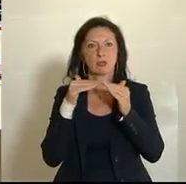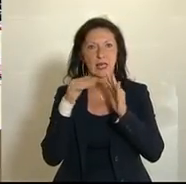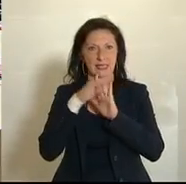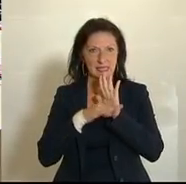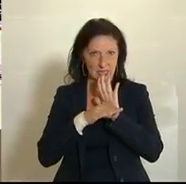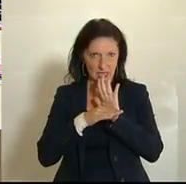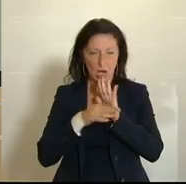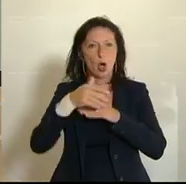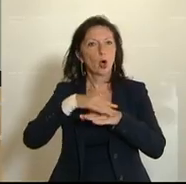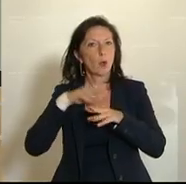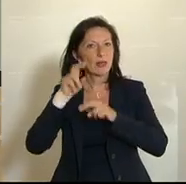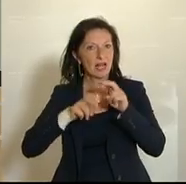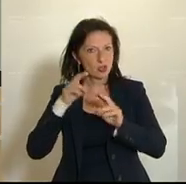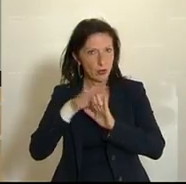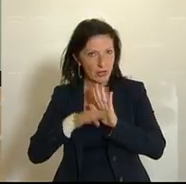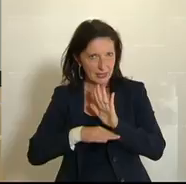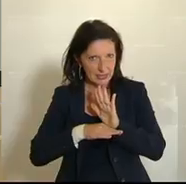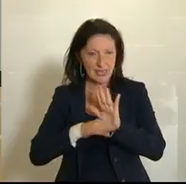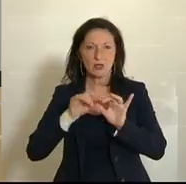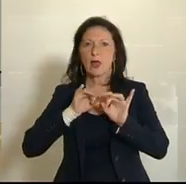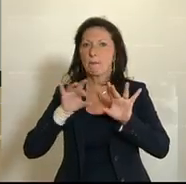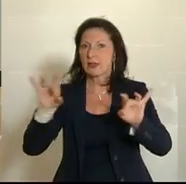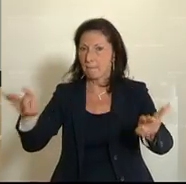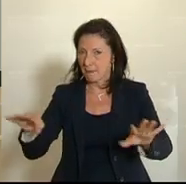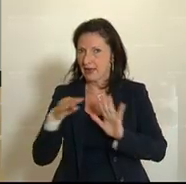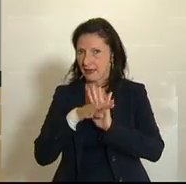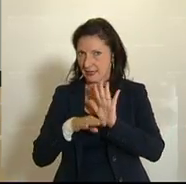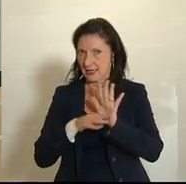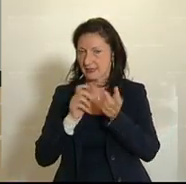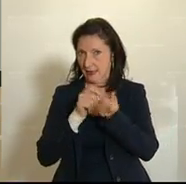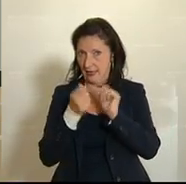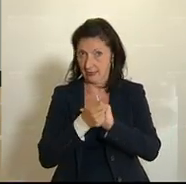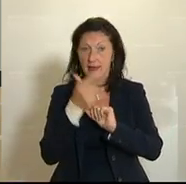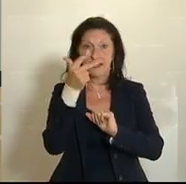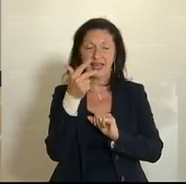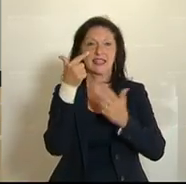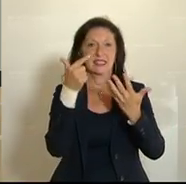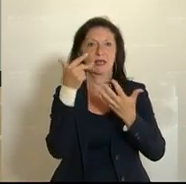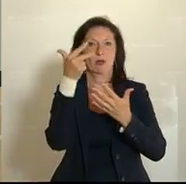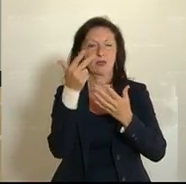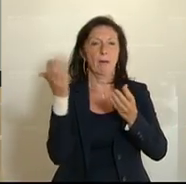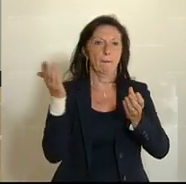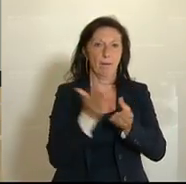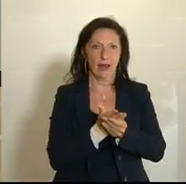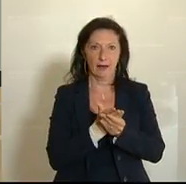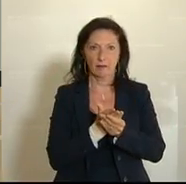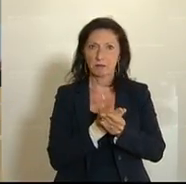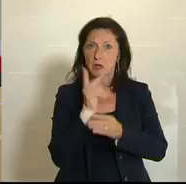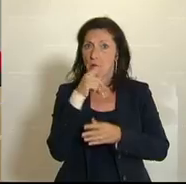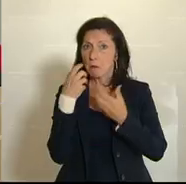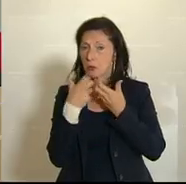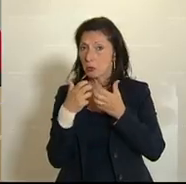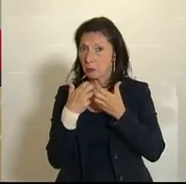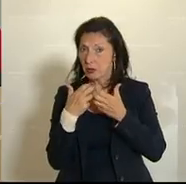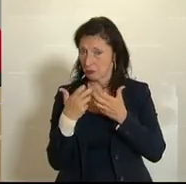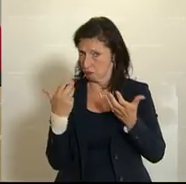Das Kommunalsteuergesetz und das Epidemiegesetz geändert werden, 337 der Beilagen. Auf die mündliche